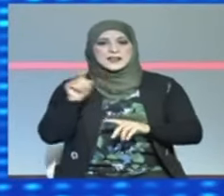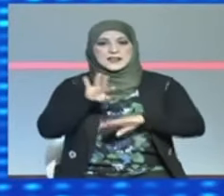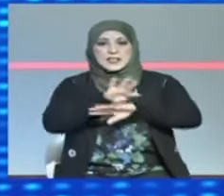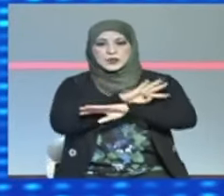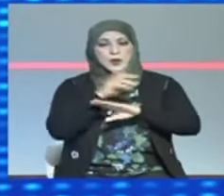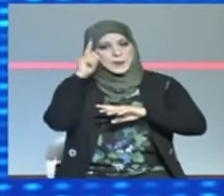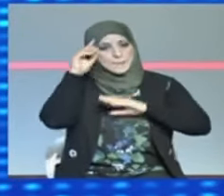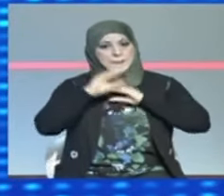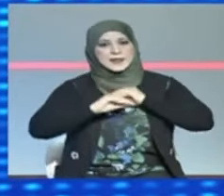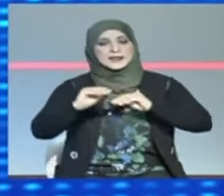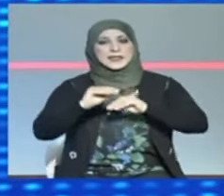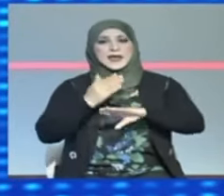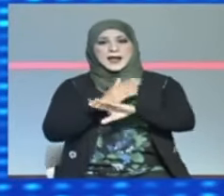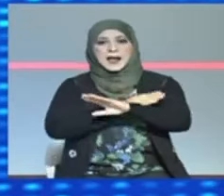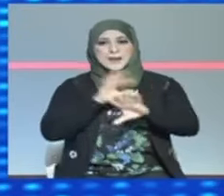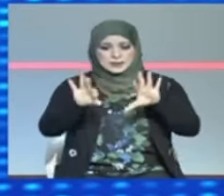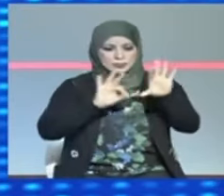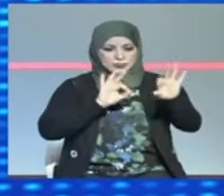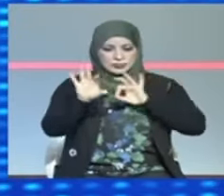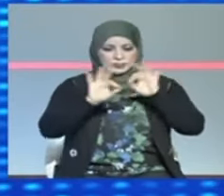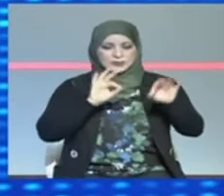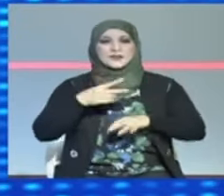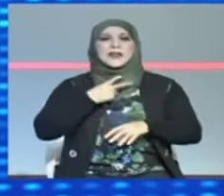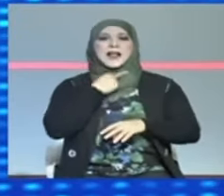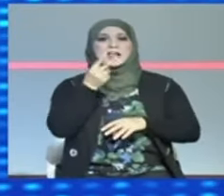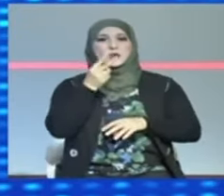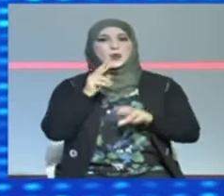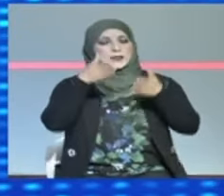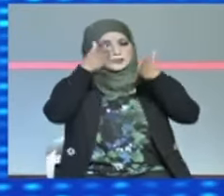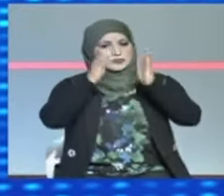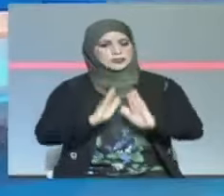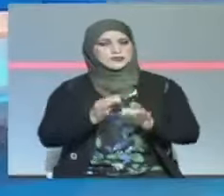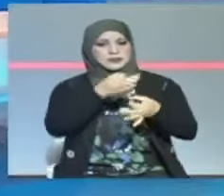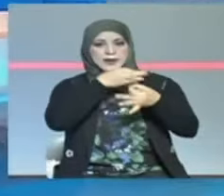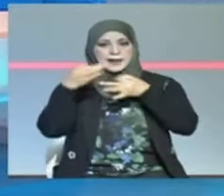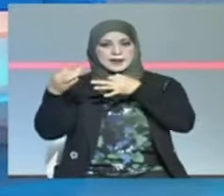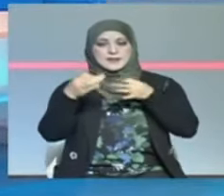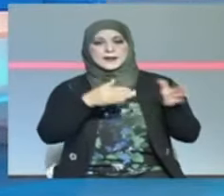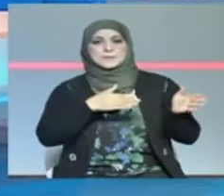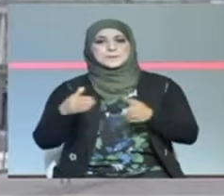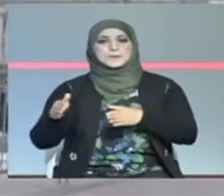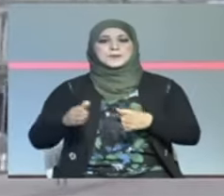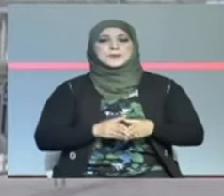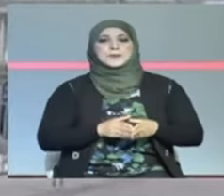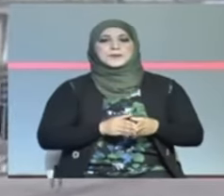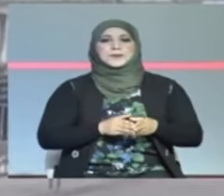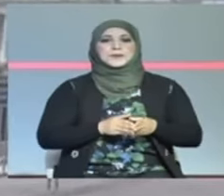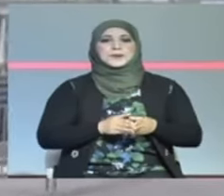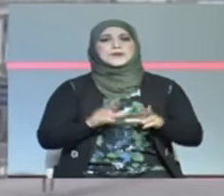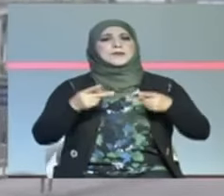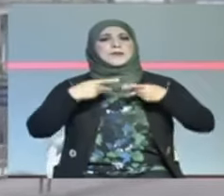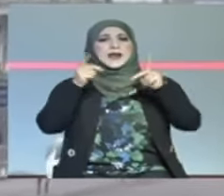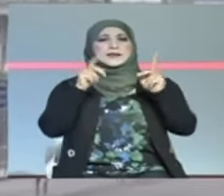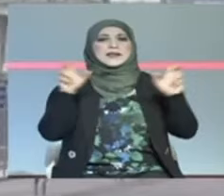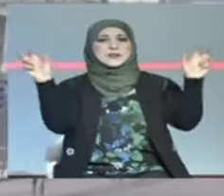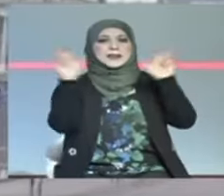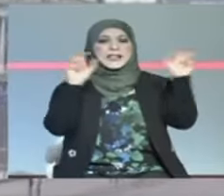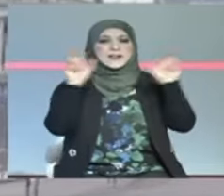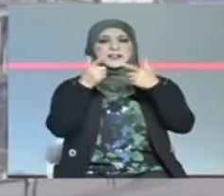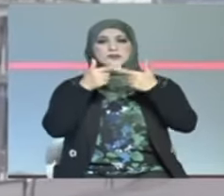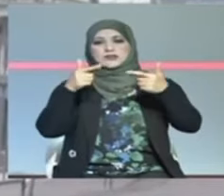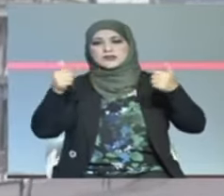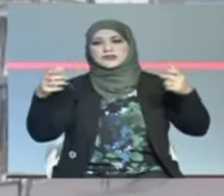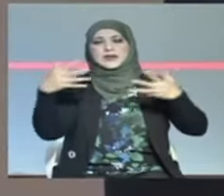بالارتياح إلا قبل فرض الأصوات بشكل عدل أعلنت عدة شبكات تلفزيونية